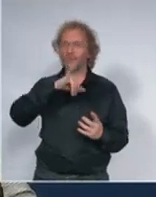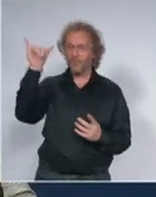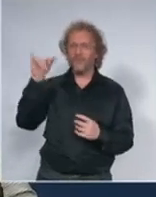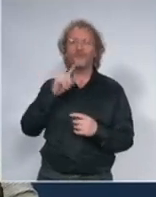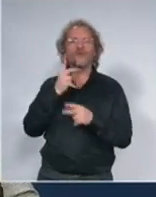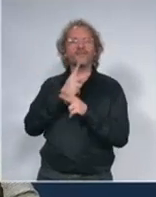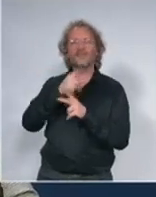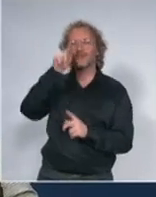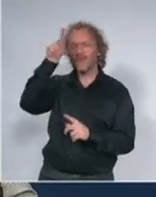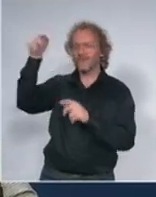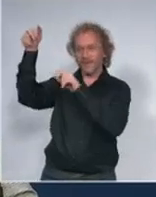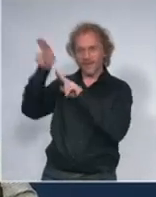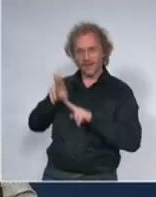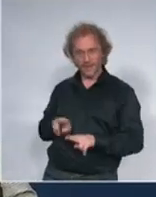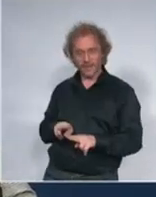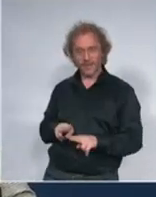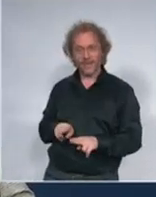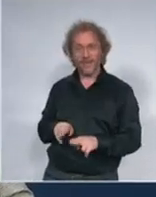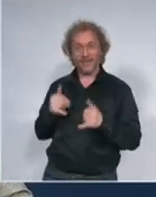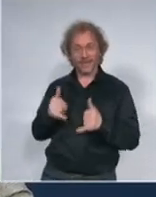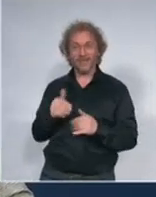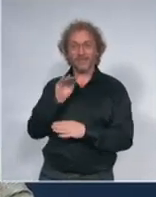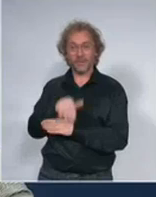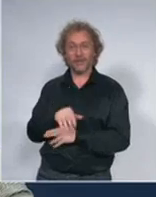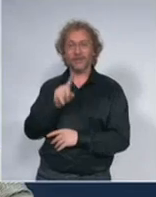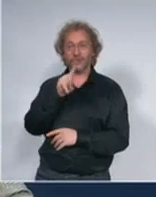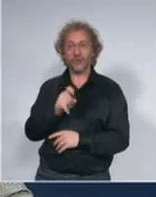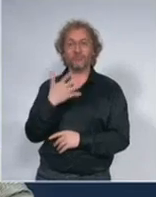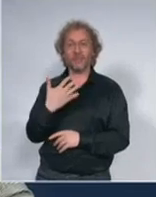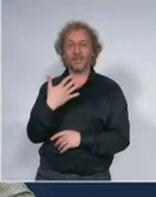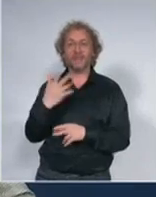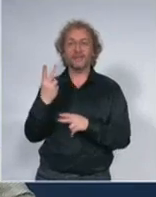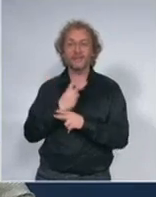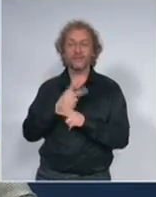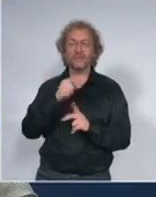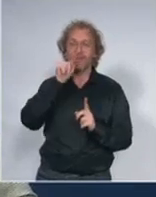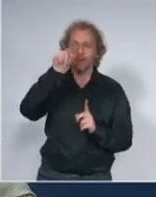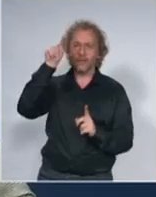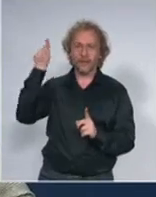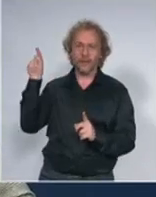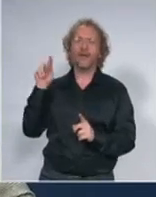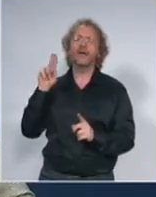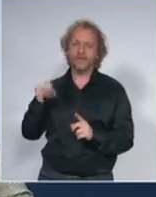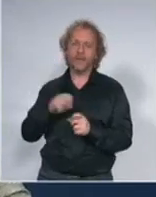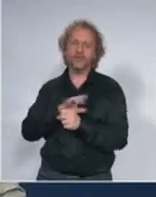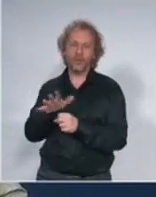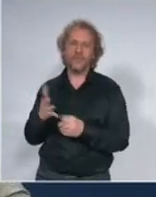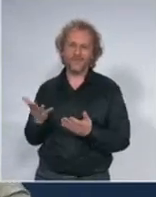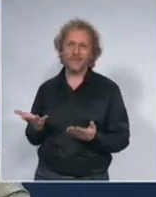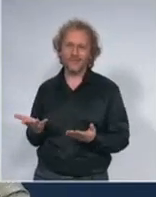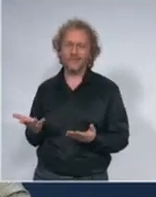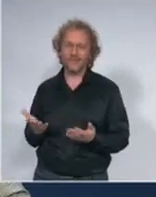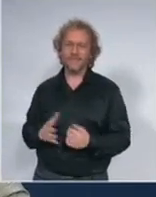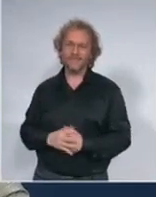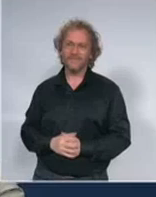danas je praktično preko 150 zemalja potvrdilo prisustvo ovoga virusa tako da praktično ta